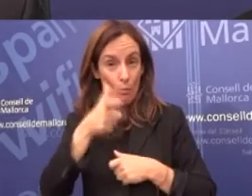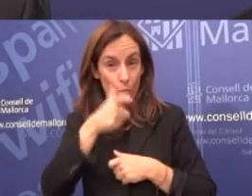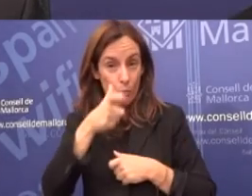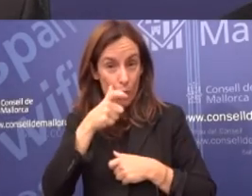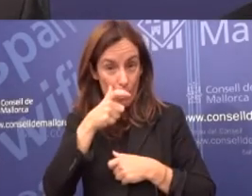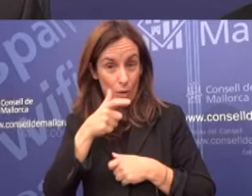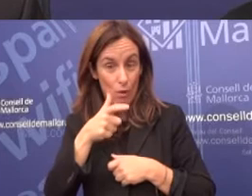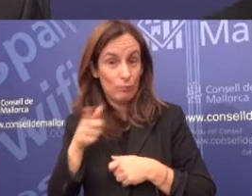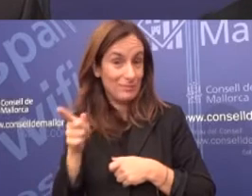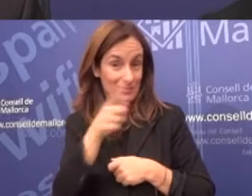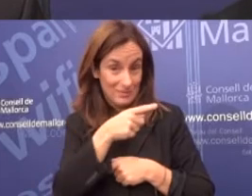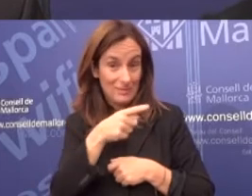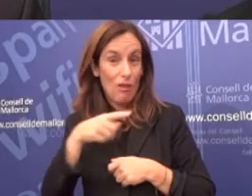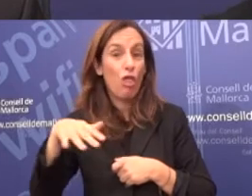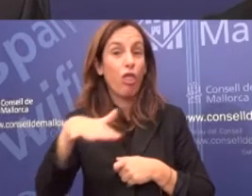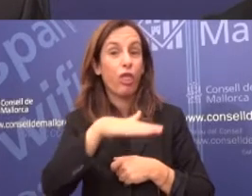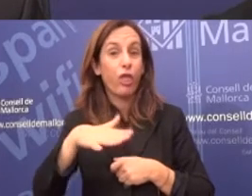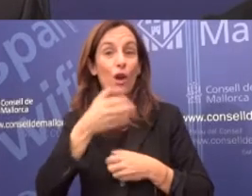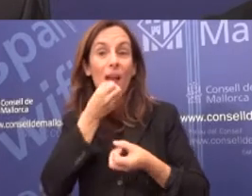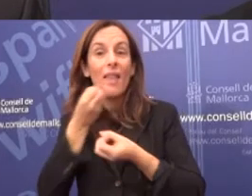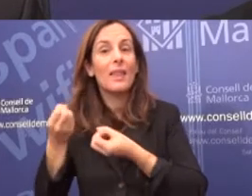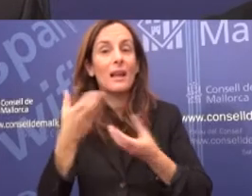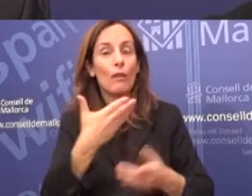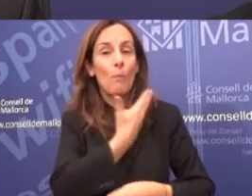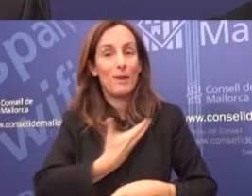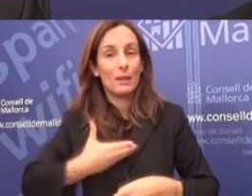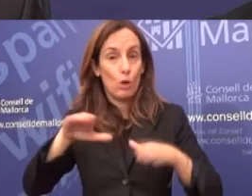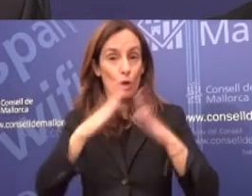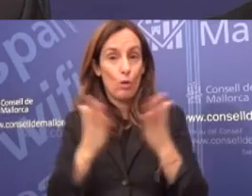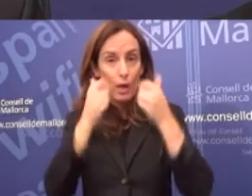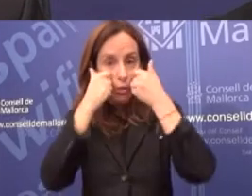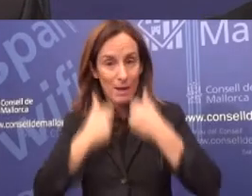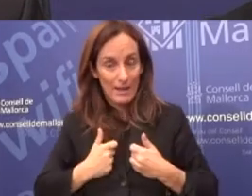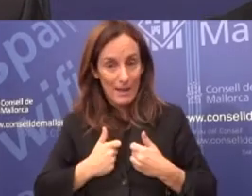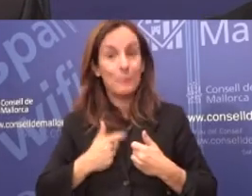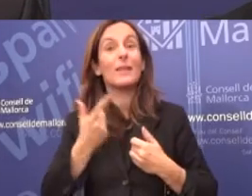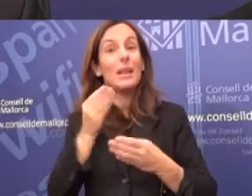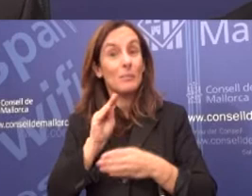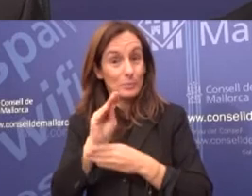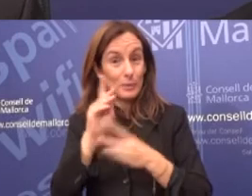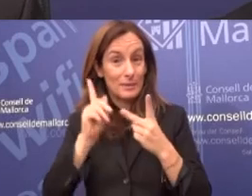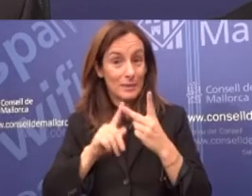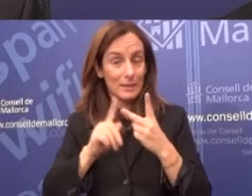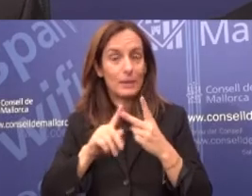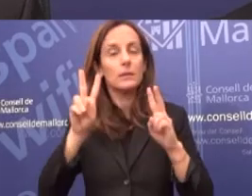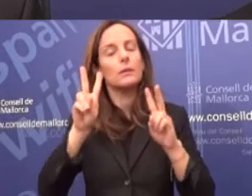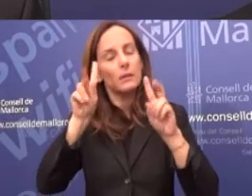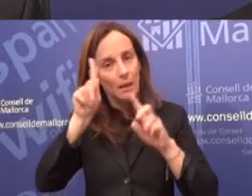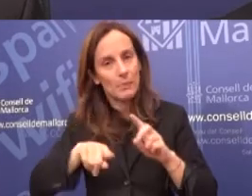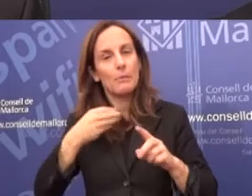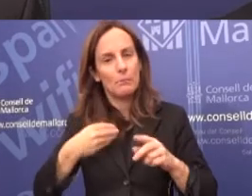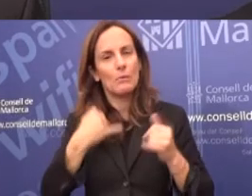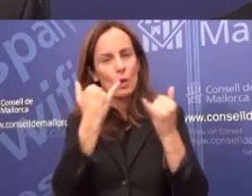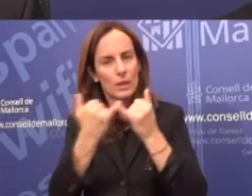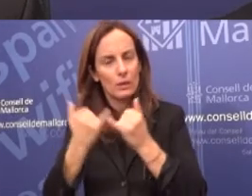municipis que constitueixen la zona declarada patrimoni de l'humanitat i que aniran destinats també a restaurar aquells